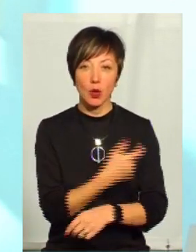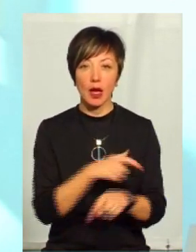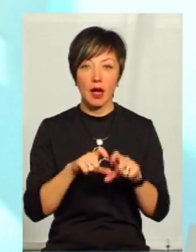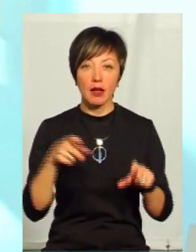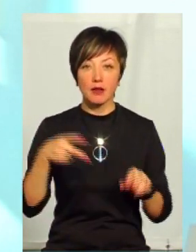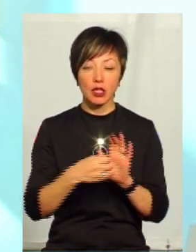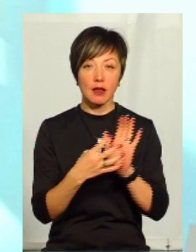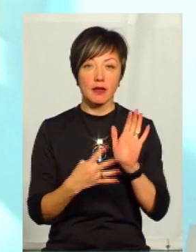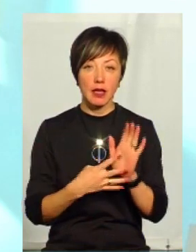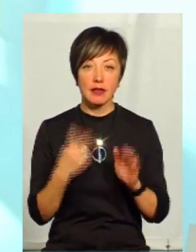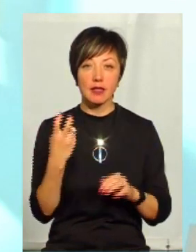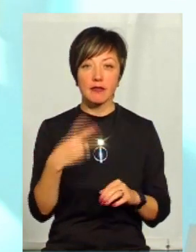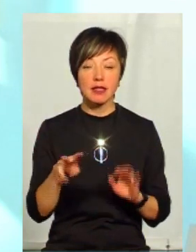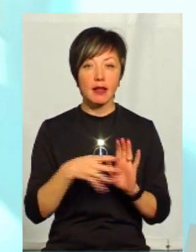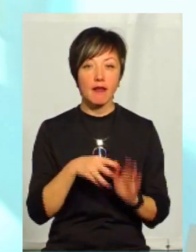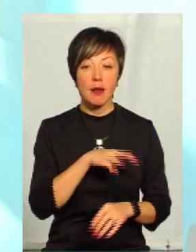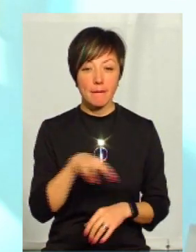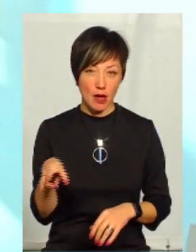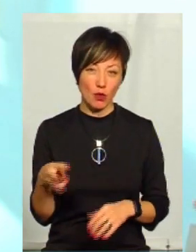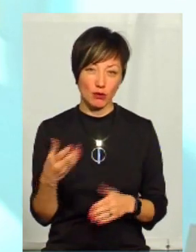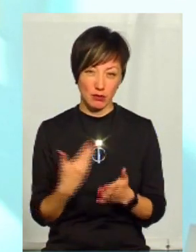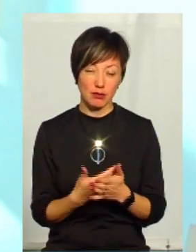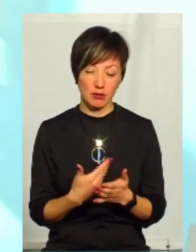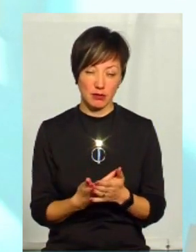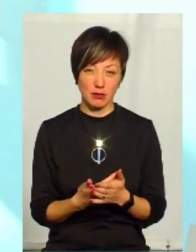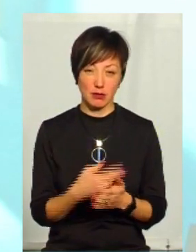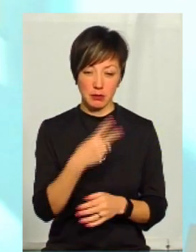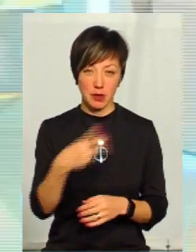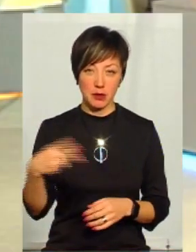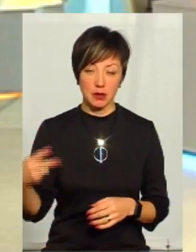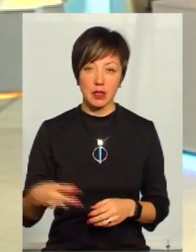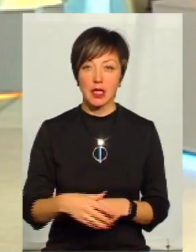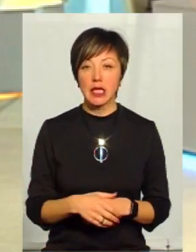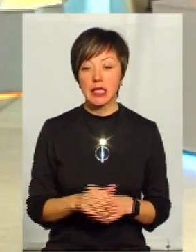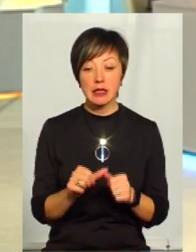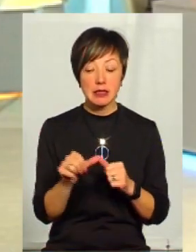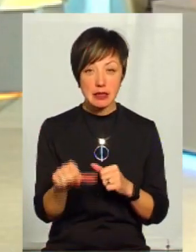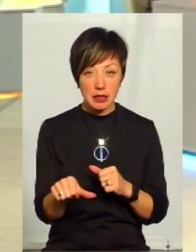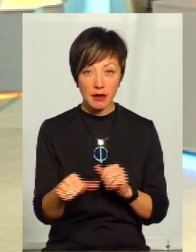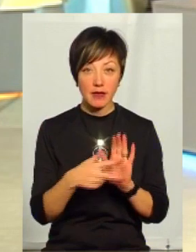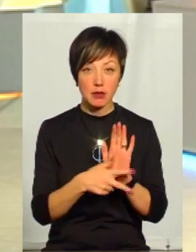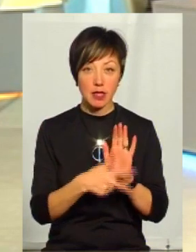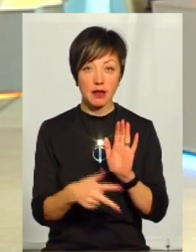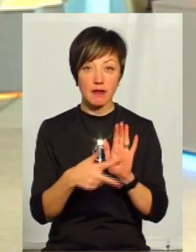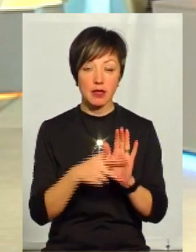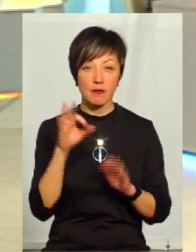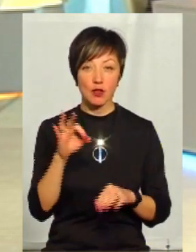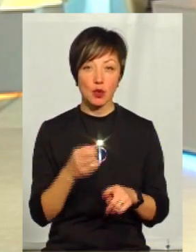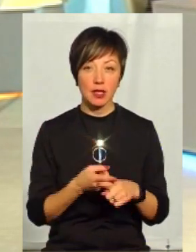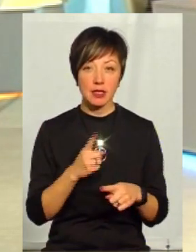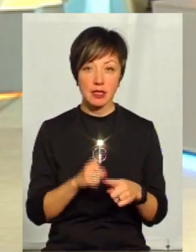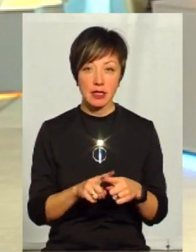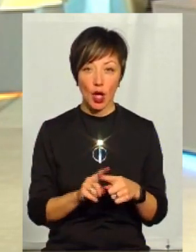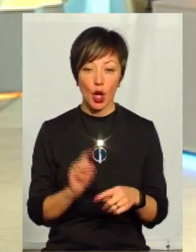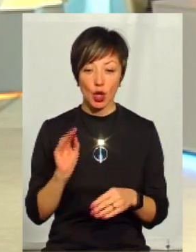2019 рік складають 229 мільйонів. Ну, грубо, там з певним це. З них 88% –